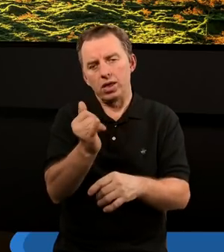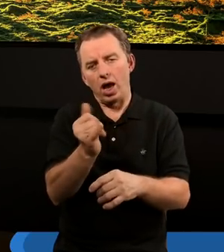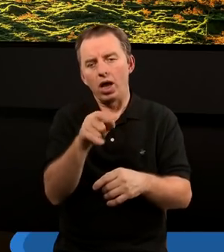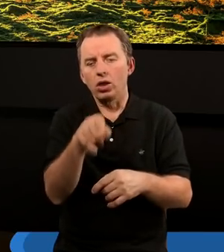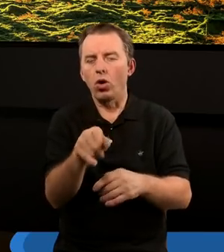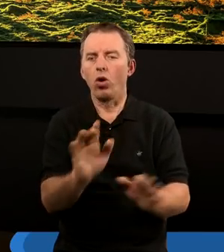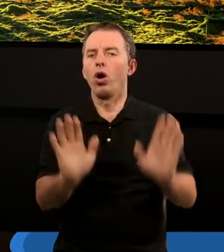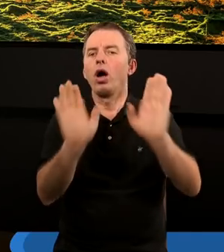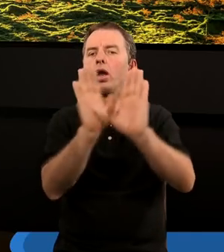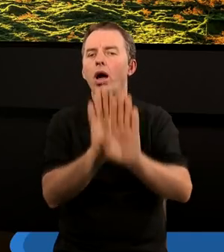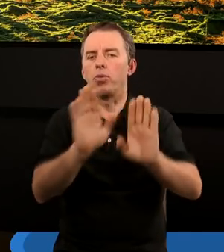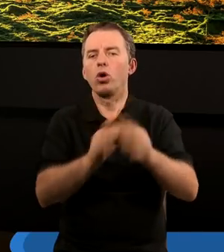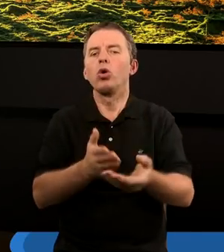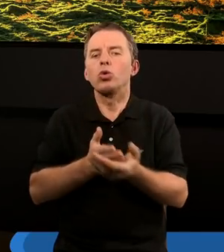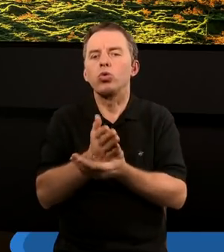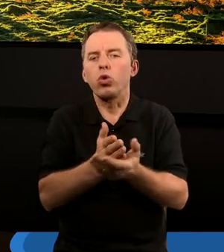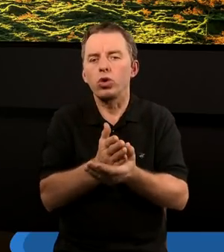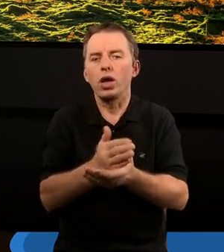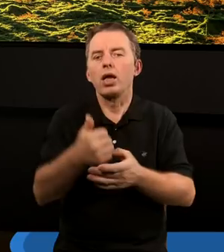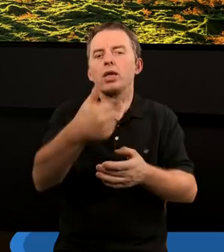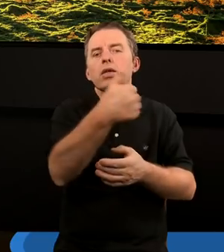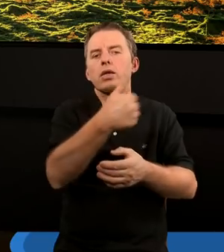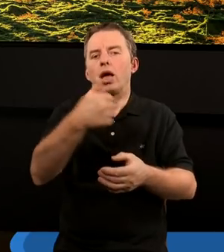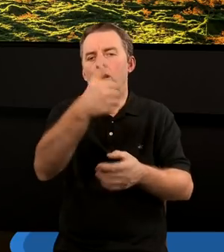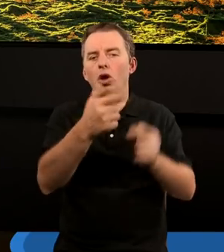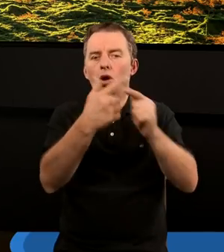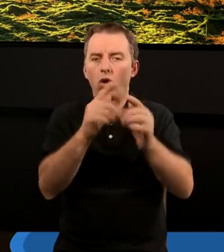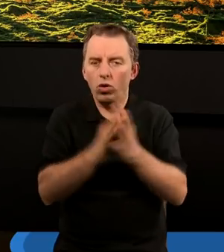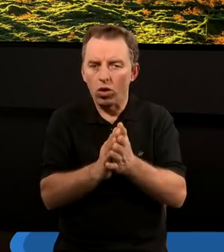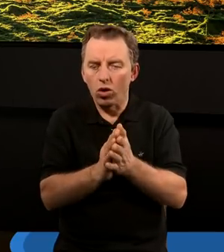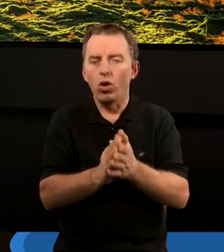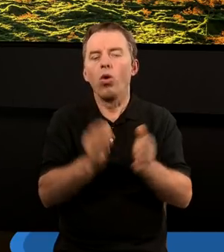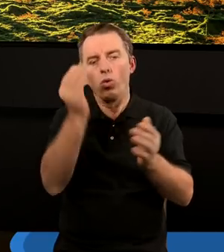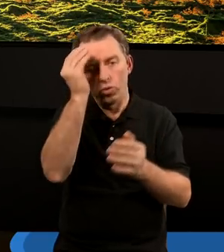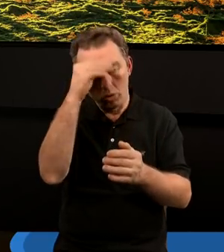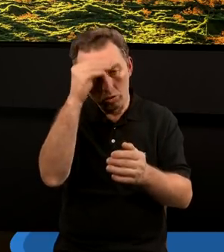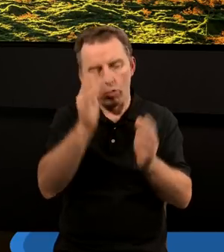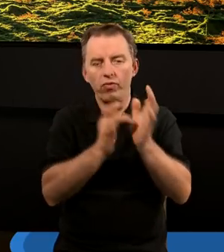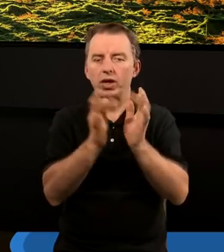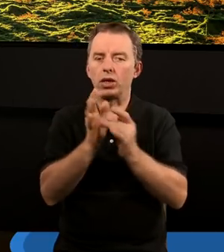nabożeństwo służy jedności Kościoła, jedności uczniów Chrystusa Pana.